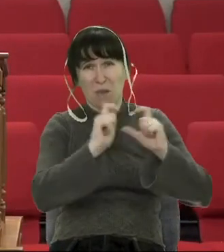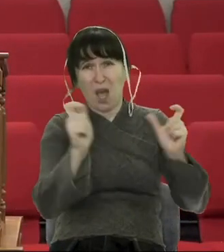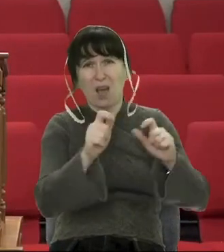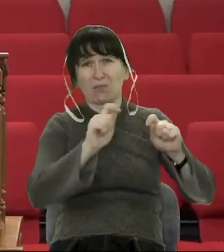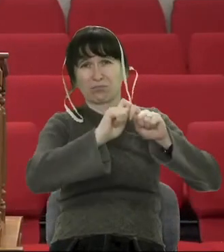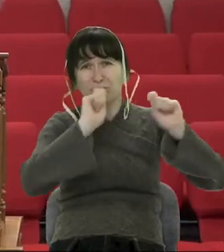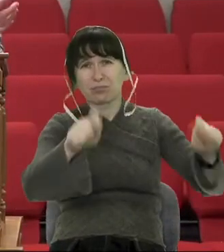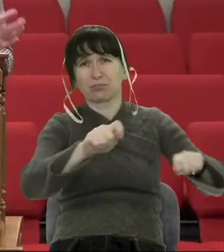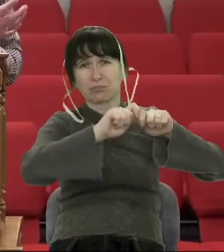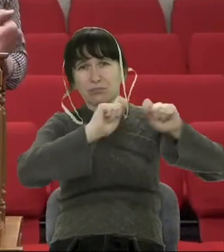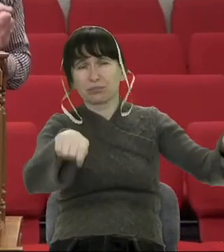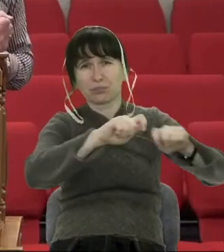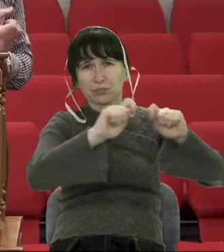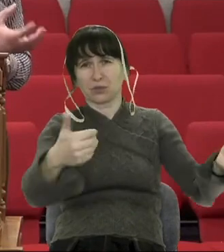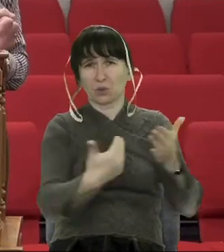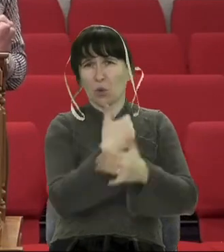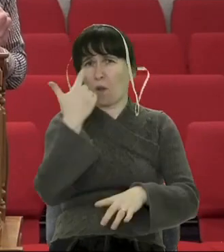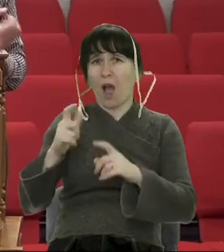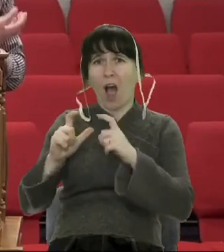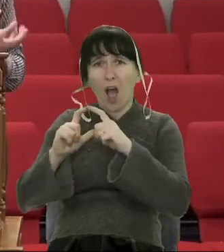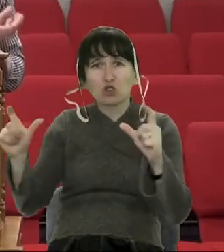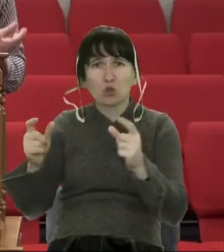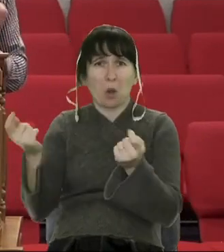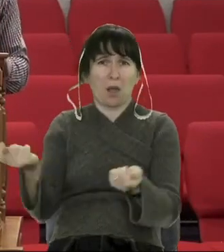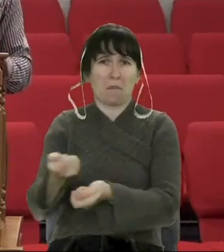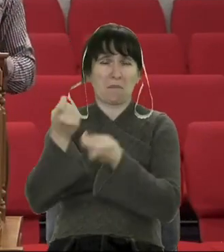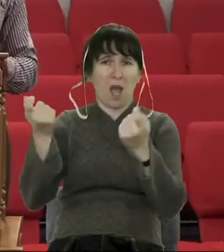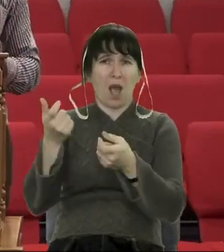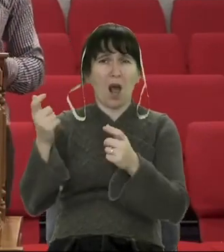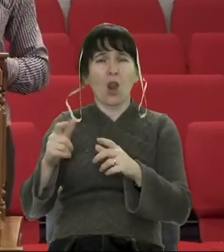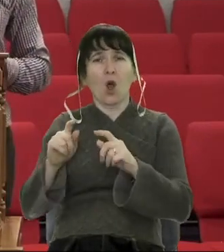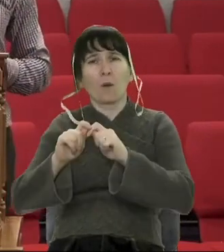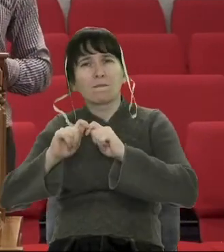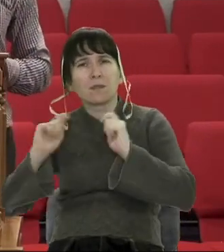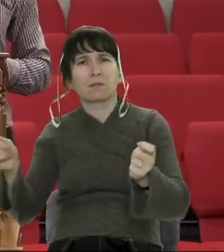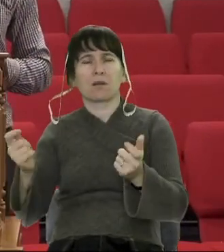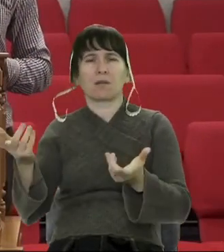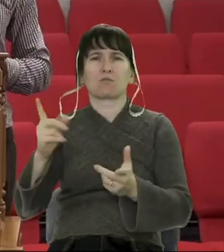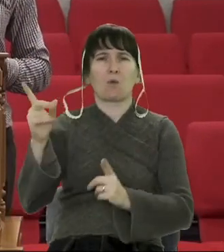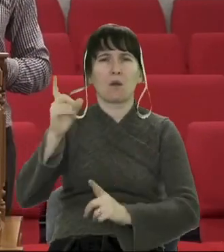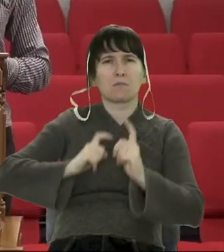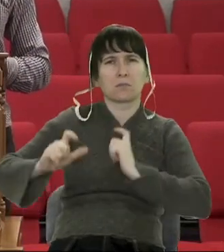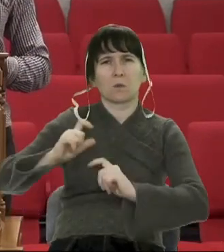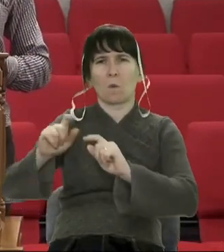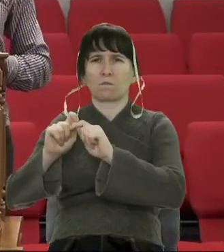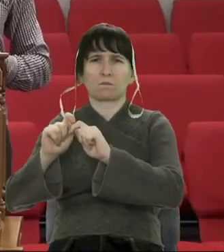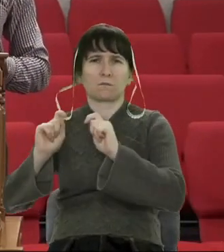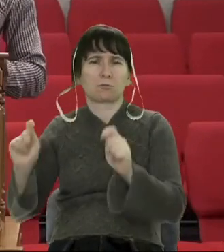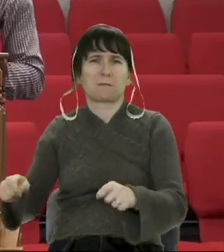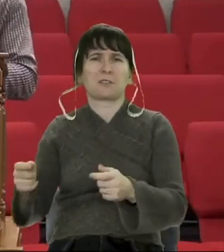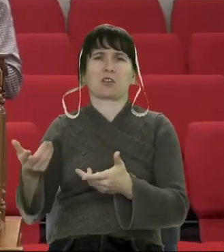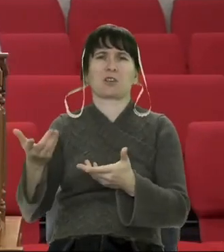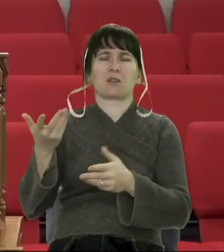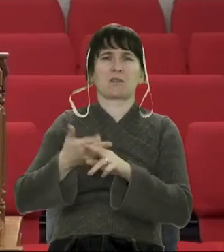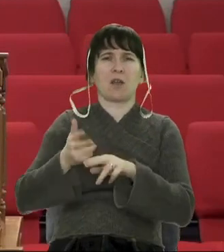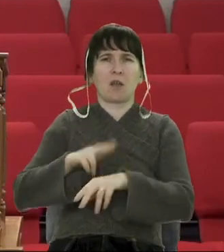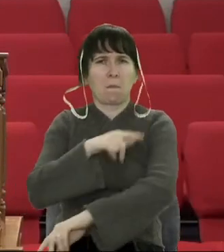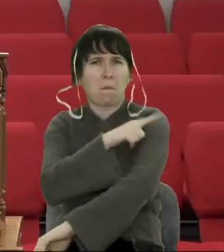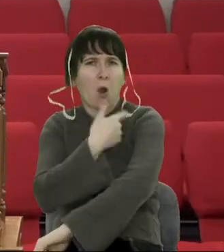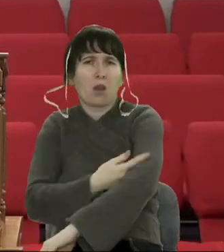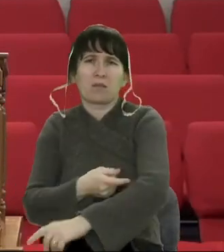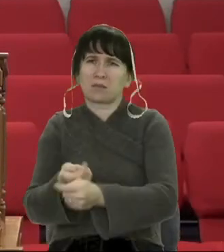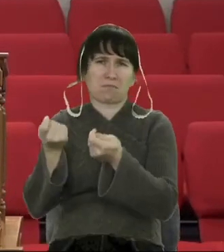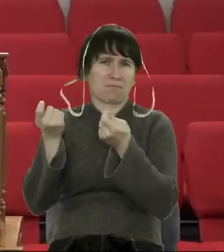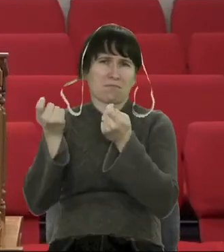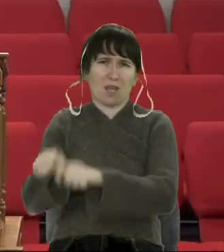живемо якраз в епоху потребітельства, ще раз кажу, російською. І вже пройшли певні